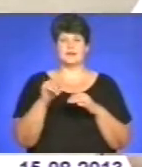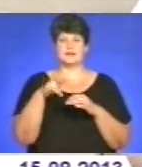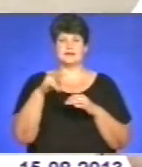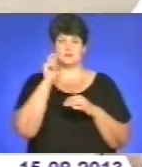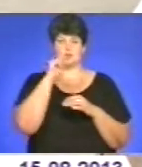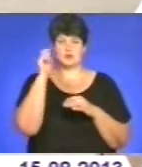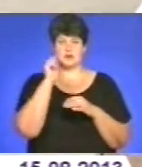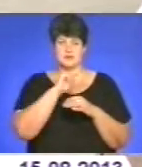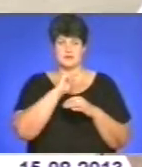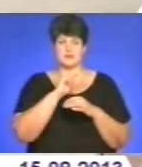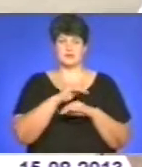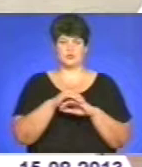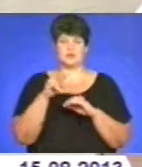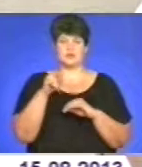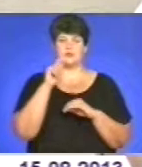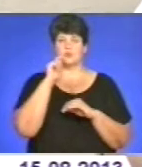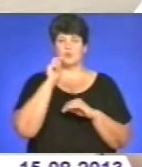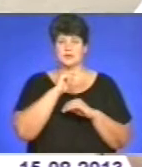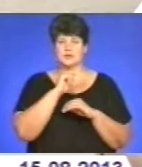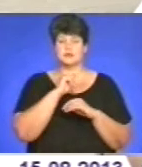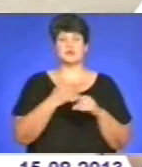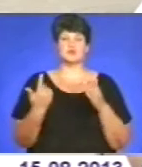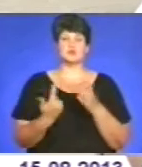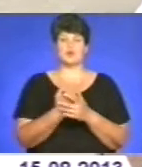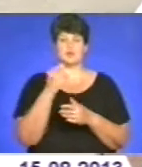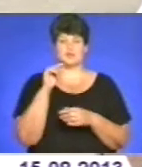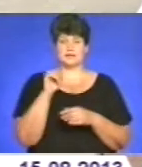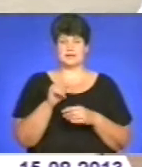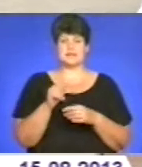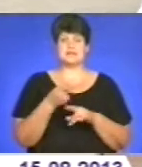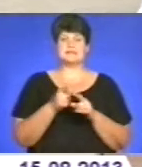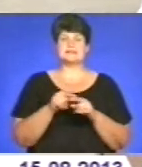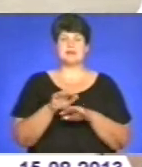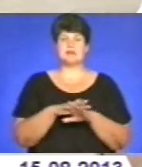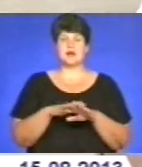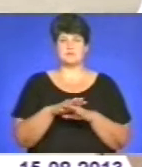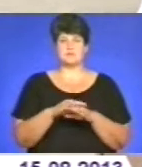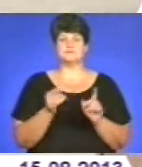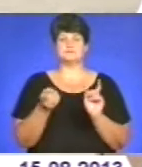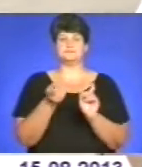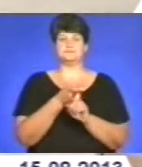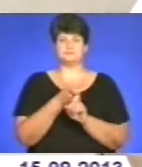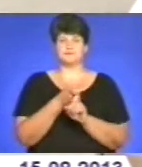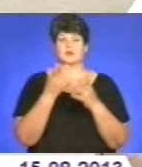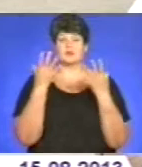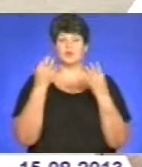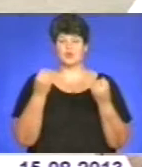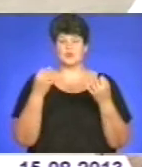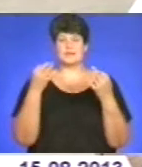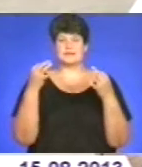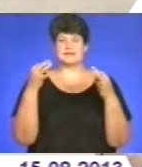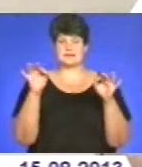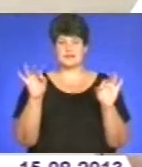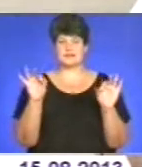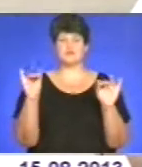Українки, вулиці Лесі Українки. Знову ж таки, ця ярмарка присвячується і Дню незалежності,